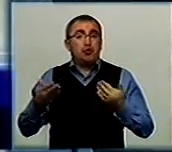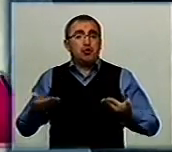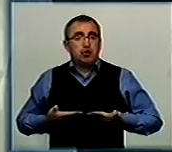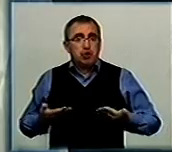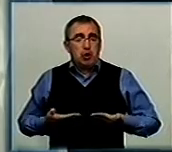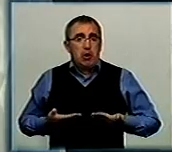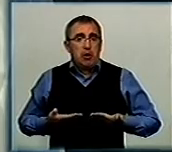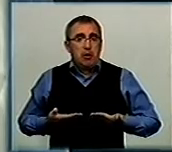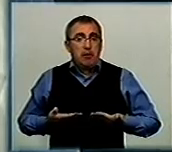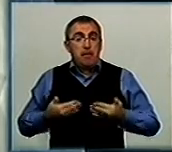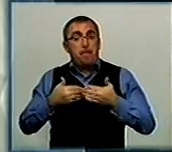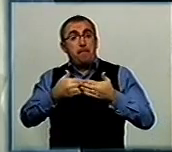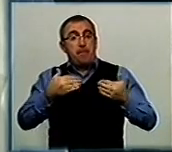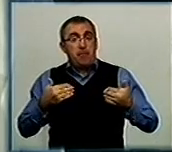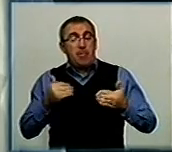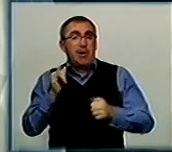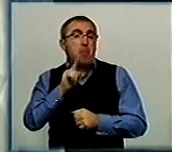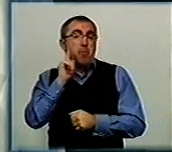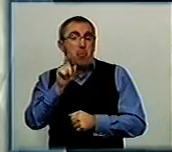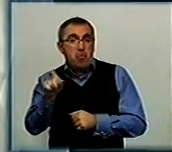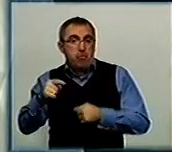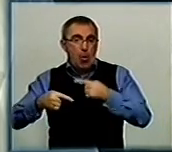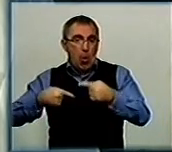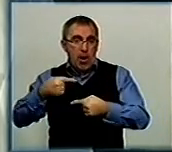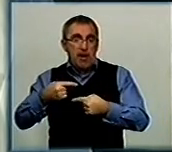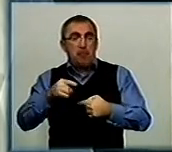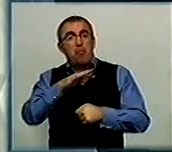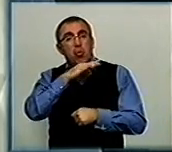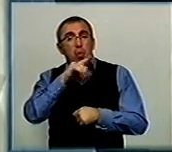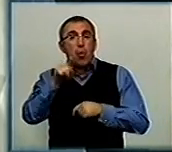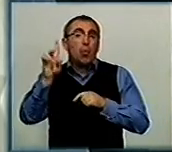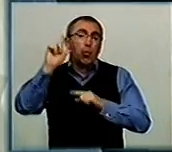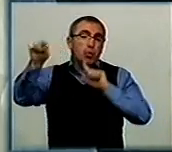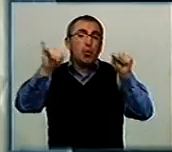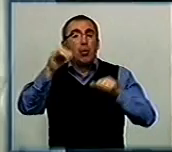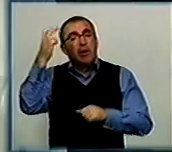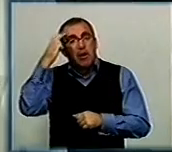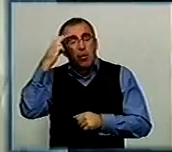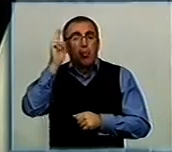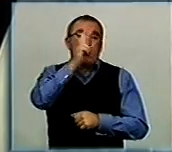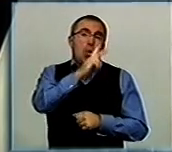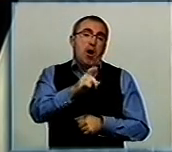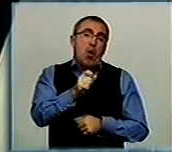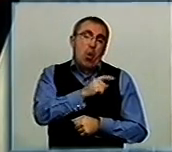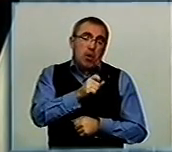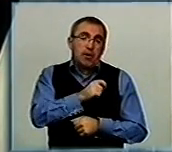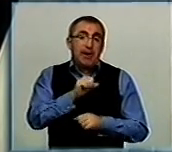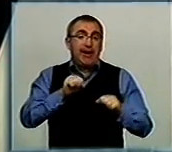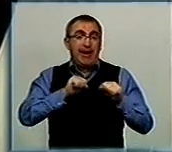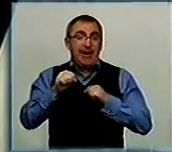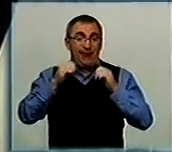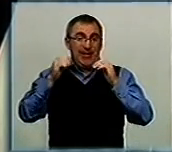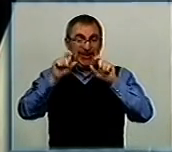Жили перед цим і помоложе покоління, хто уїхав в Київ, хто поїхав в Одесу. Керівництво закладу